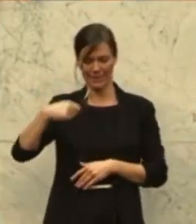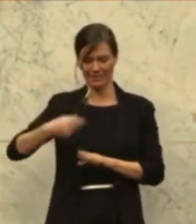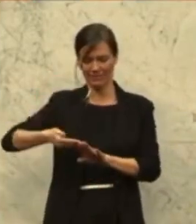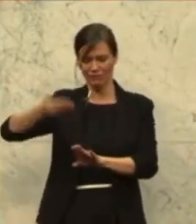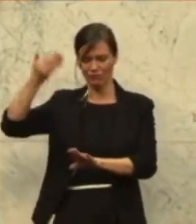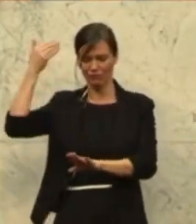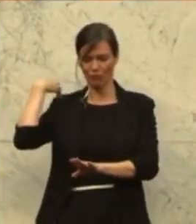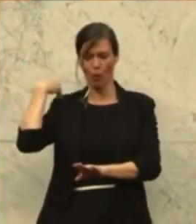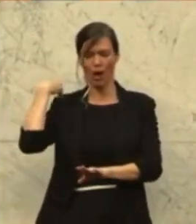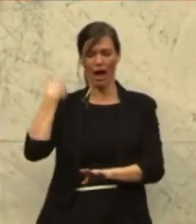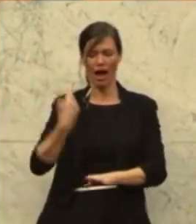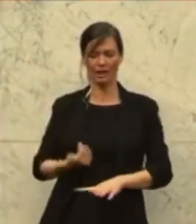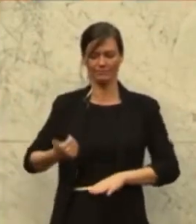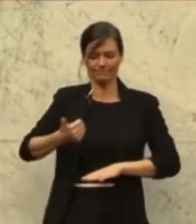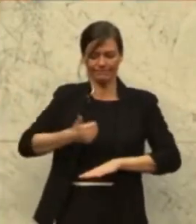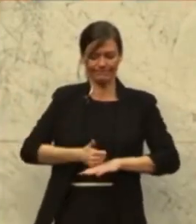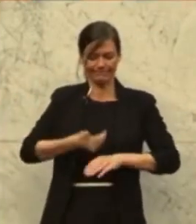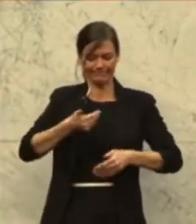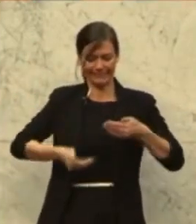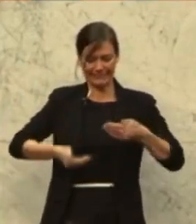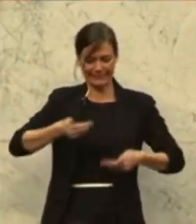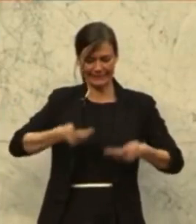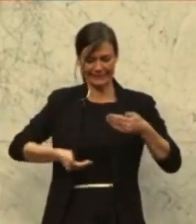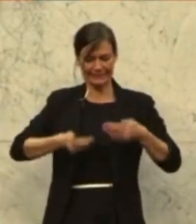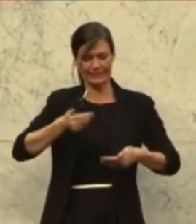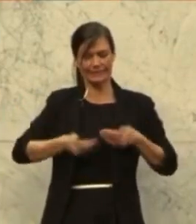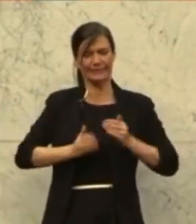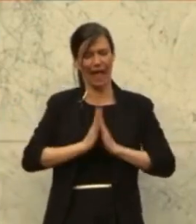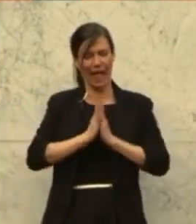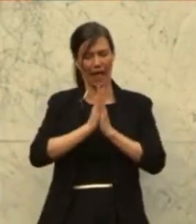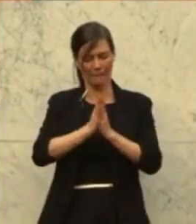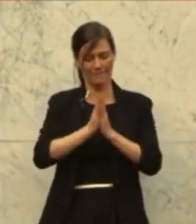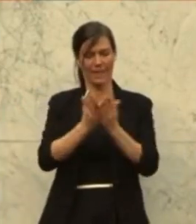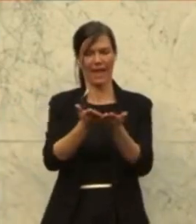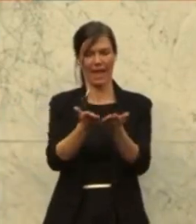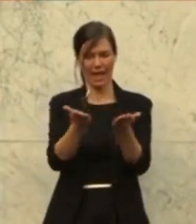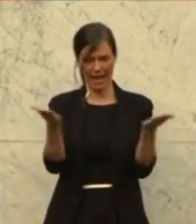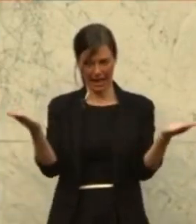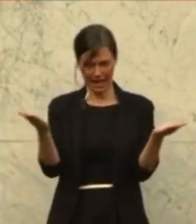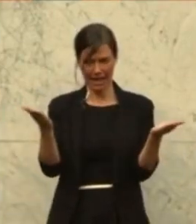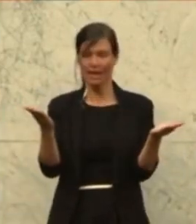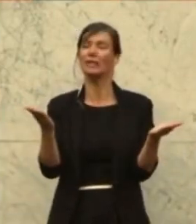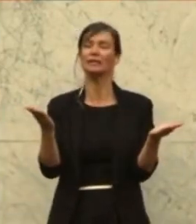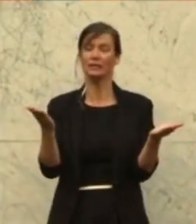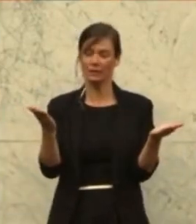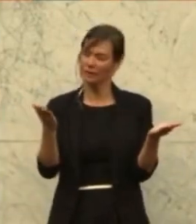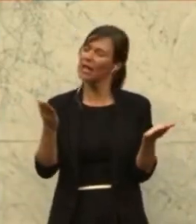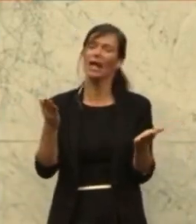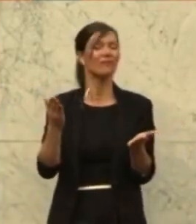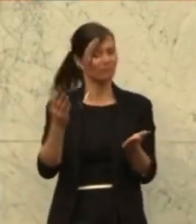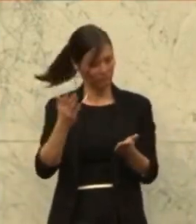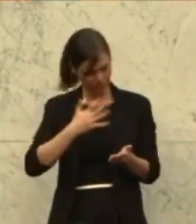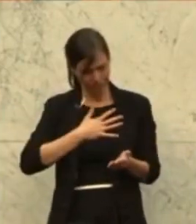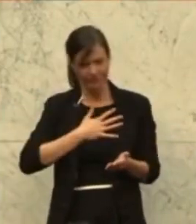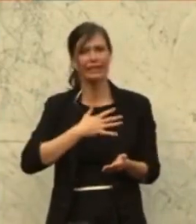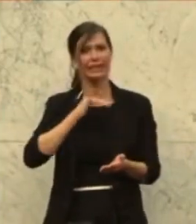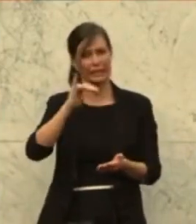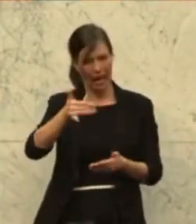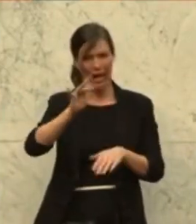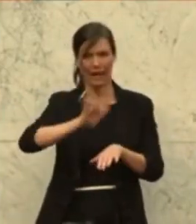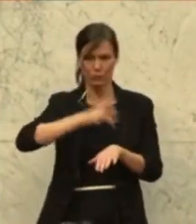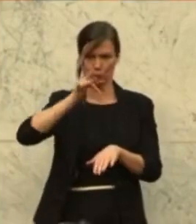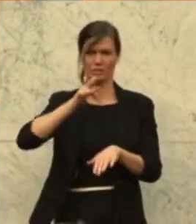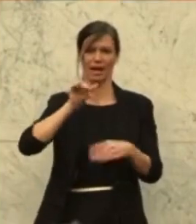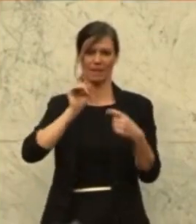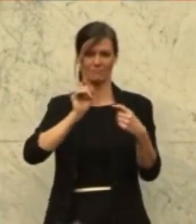Vorsitz für vorher an dieses Hohe Haus und an die Abgeordneten gerichtet haben, was trotz dieser emotionalen Debatte, aber gerade an